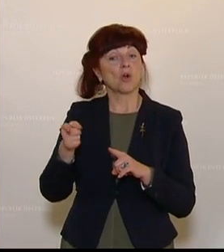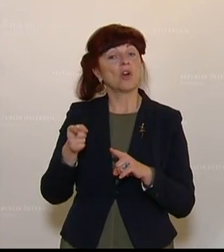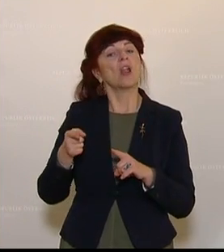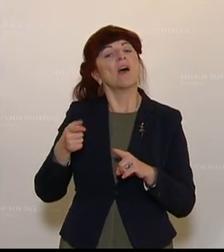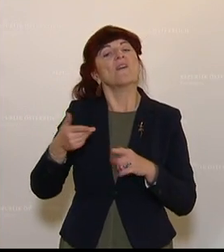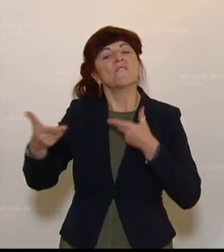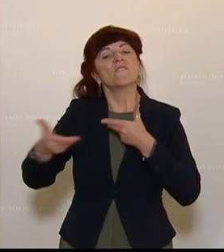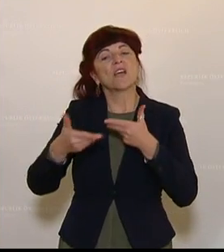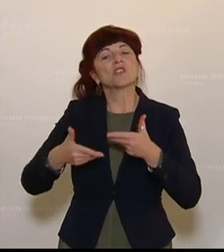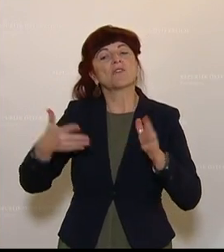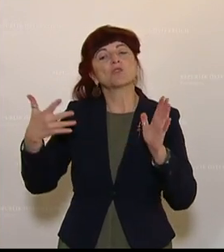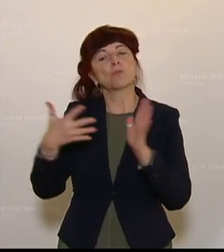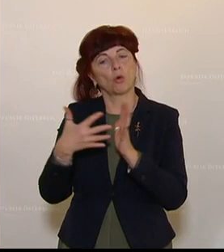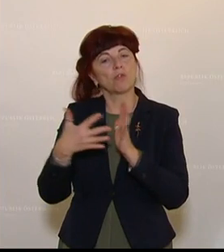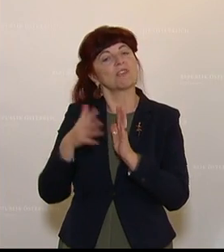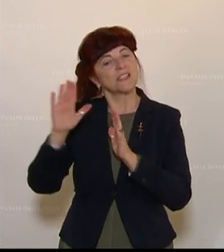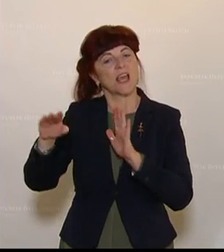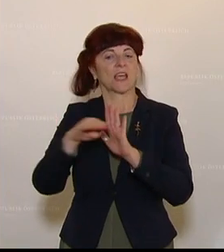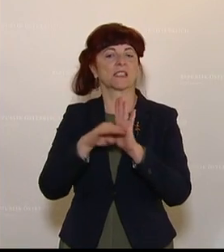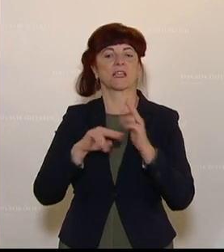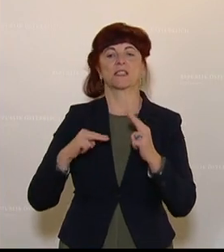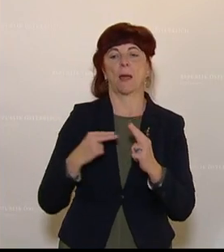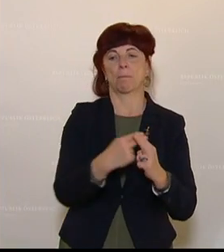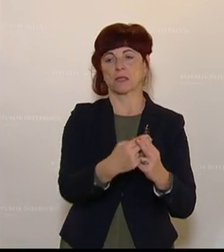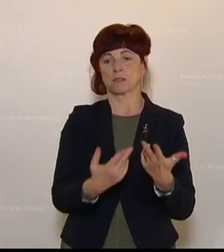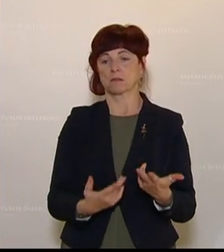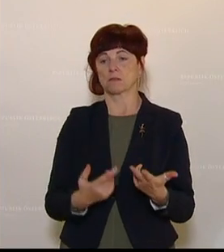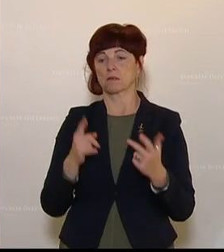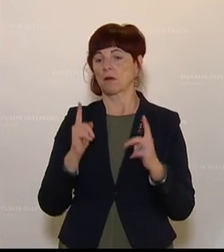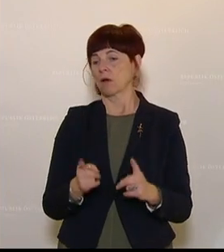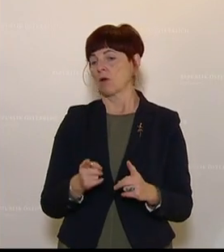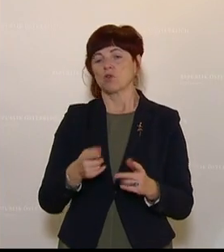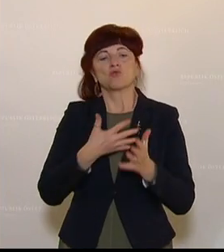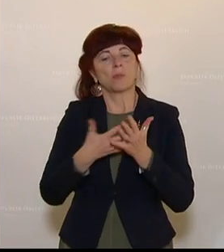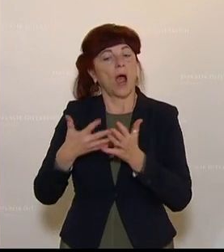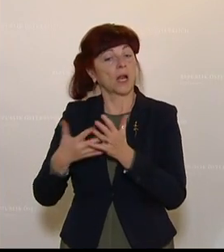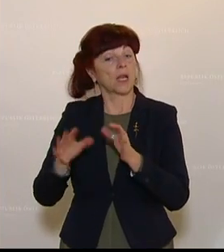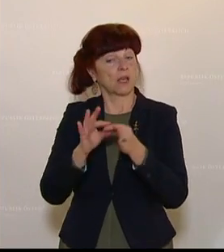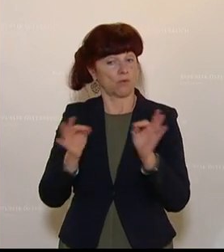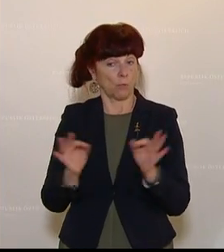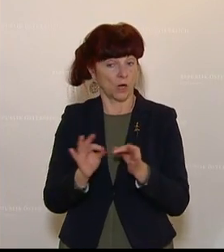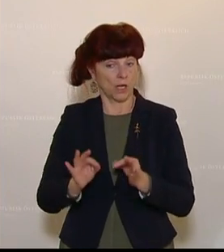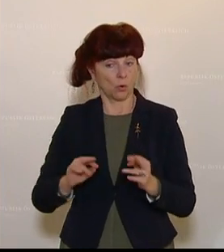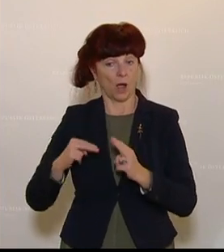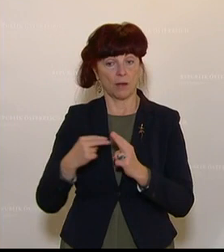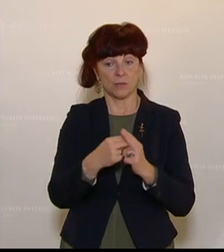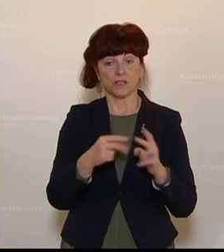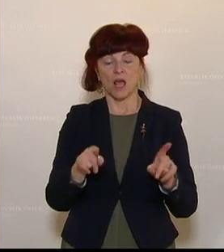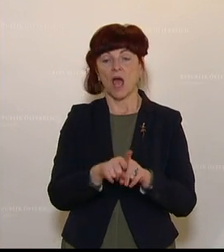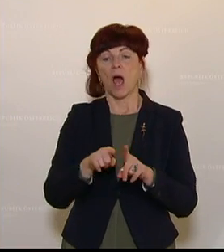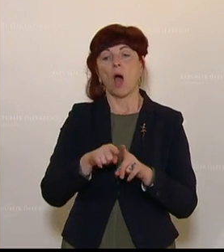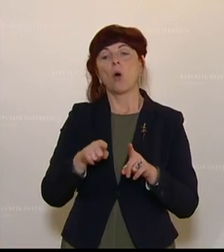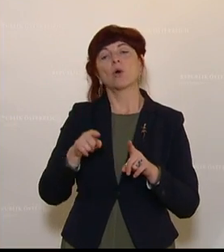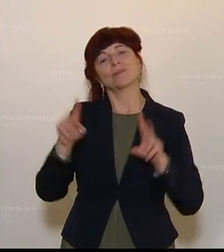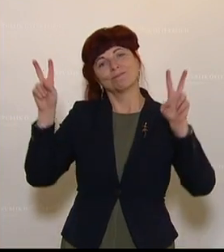Also es findet hier nur eine Angleichung statt, ein paar sprachliche Formulierungsänderungen, übrigens auch eine sogenannte Escape Clause.